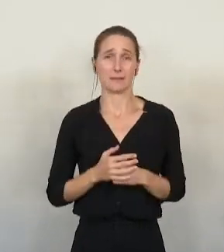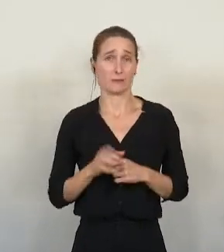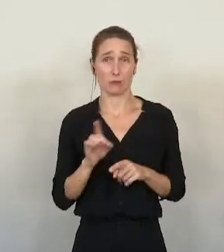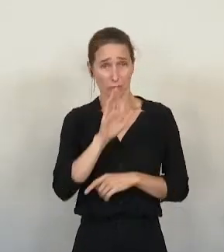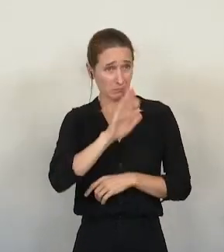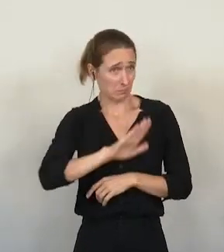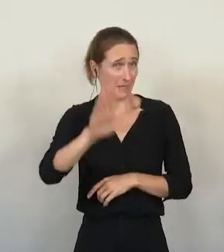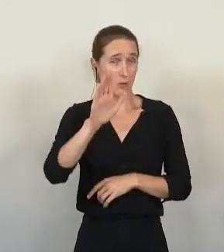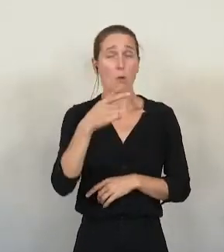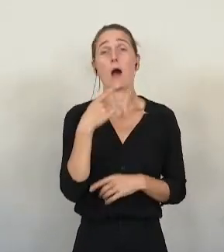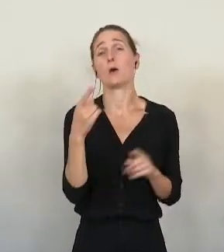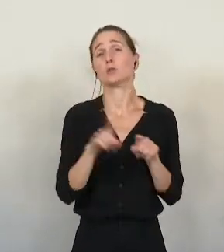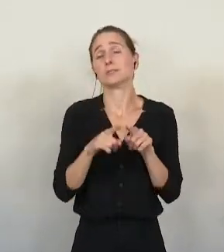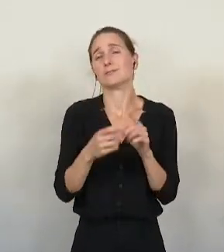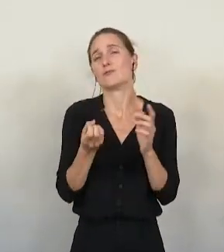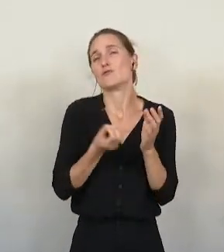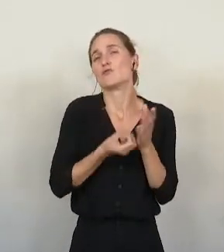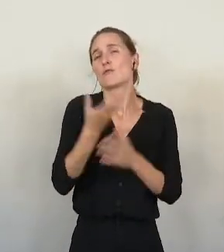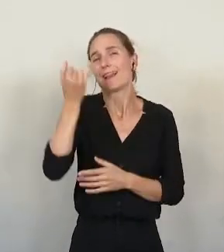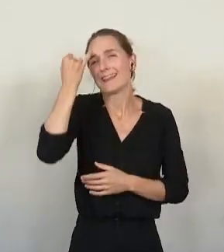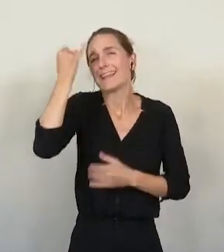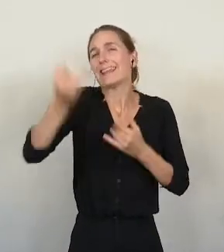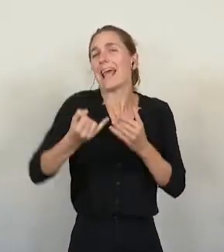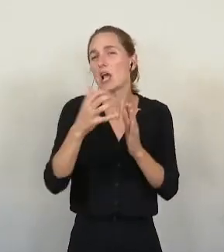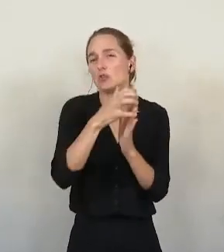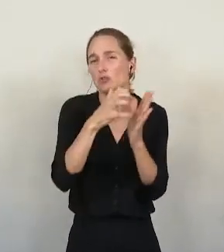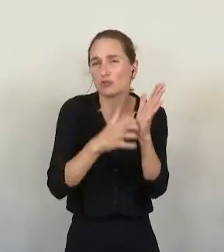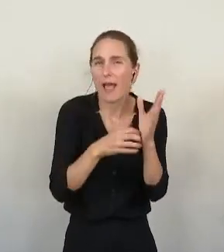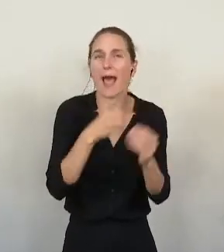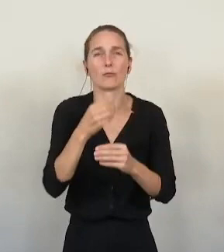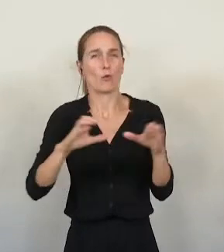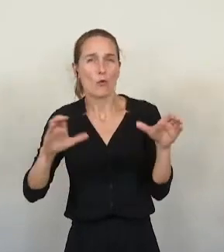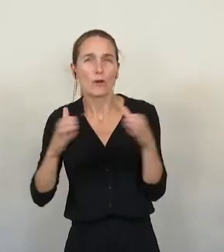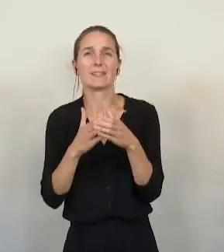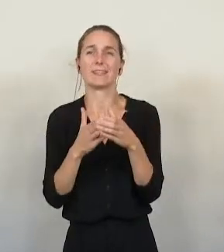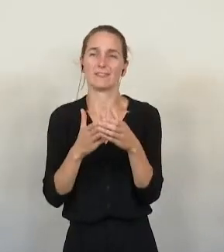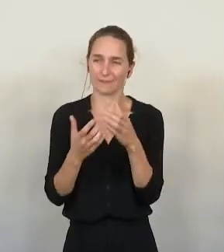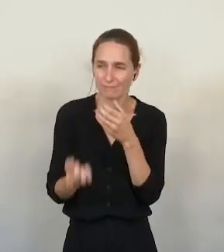de communiquer quelques nouvelles idées de chartes et collectifs auxquelles adhérer.